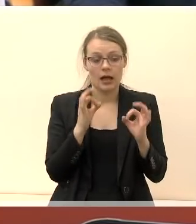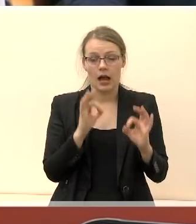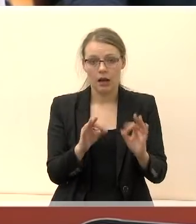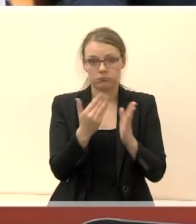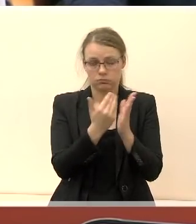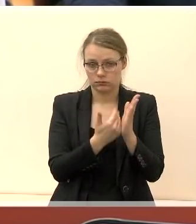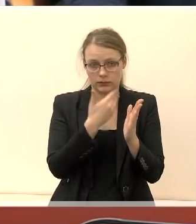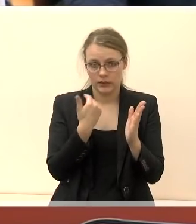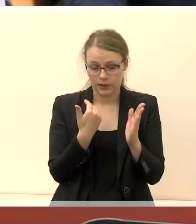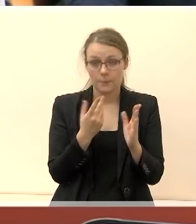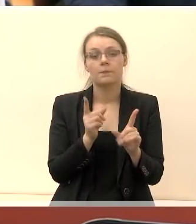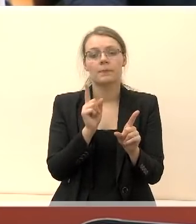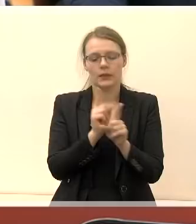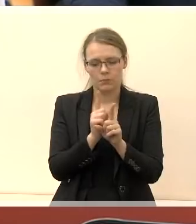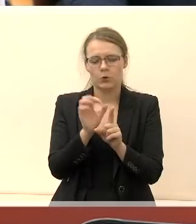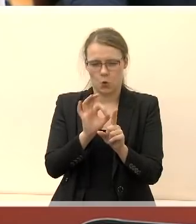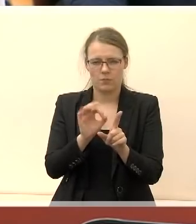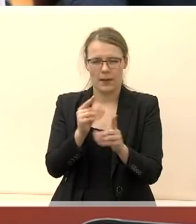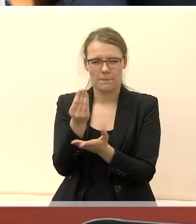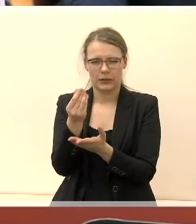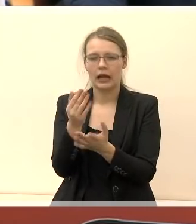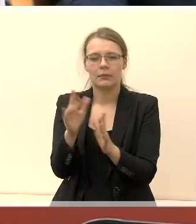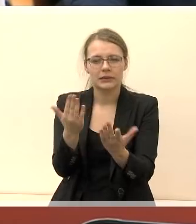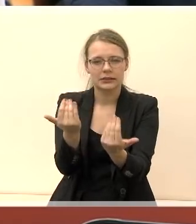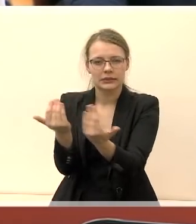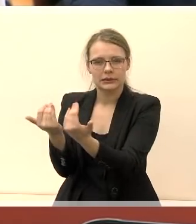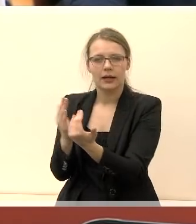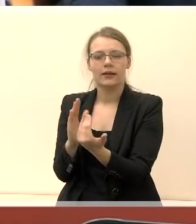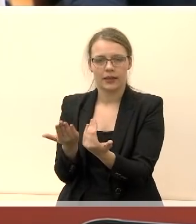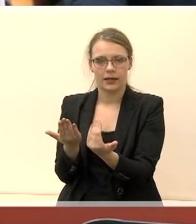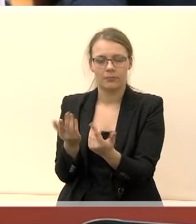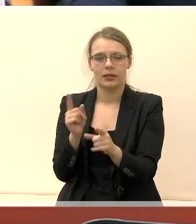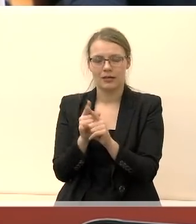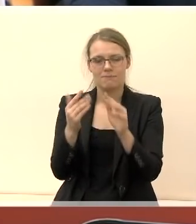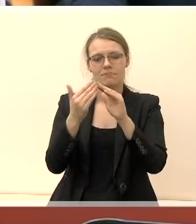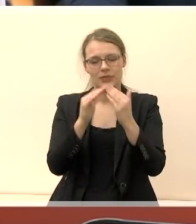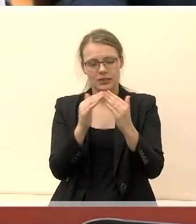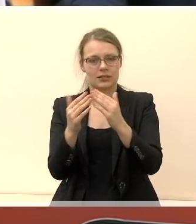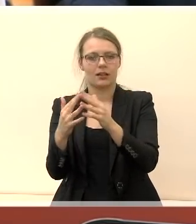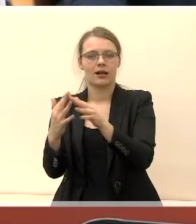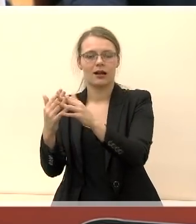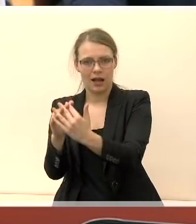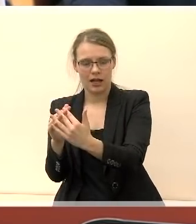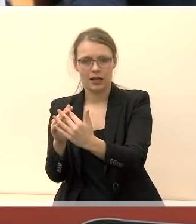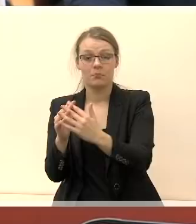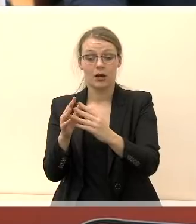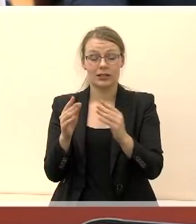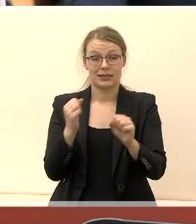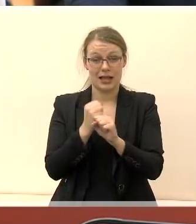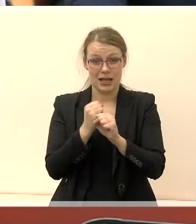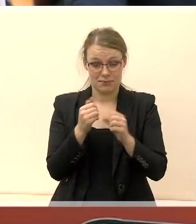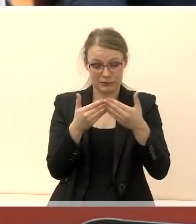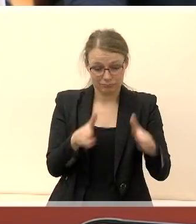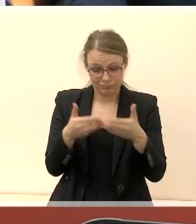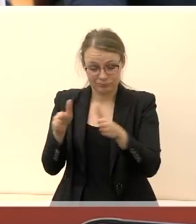sudaryti sąlygas, pritraukti investicijas. Ir tik investicijos, tik mieste, tie kaime bus sukurtos darbo vietos.